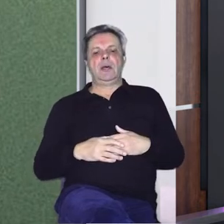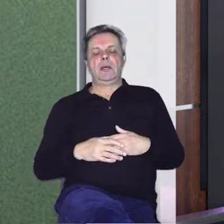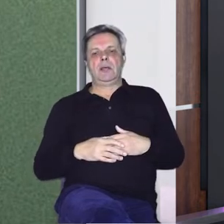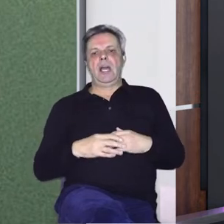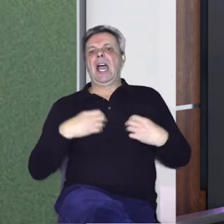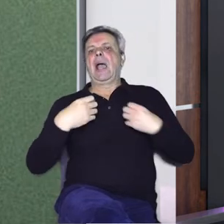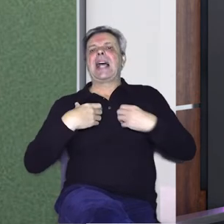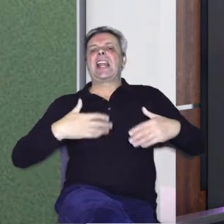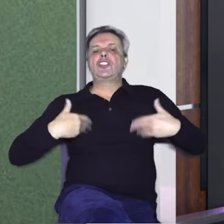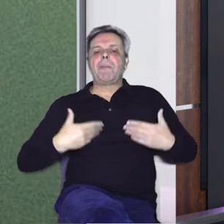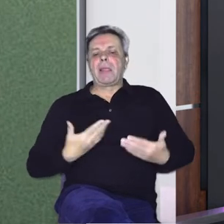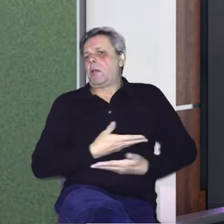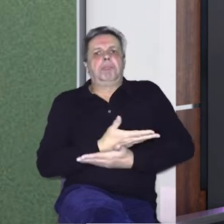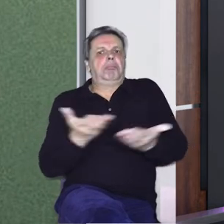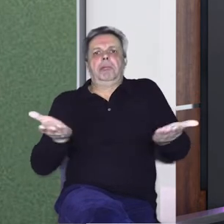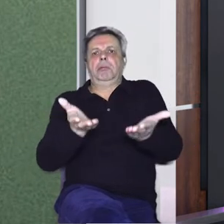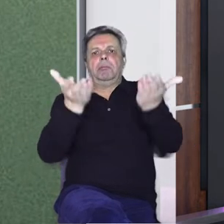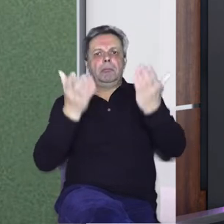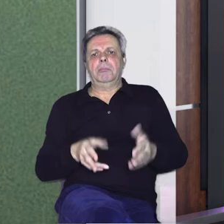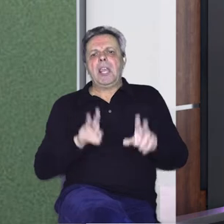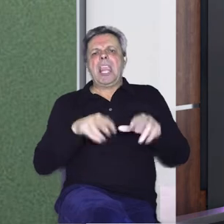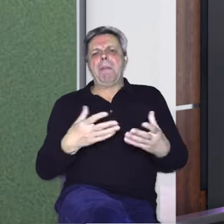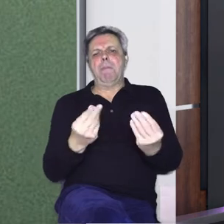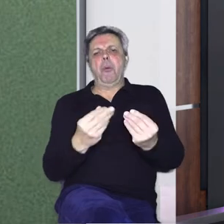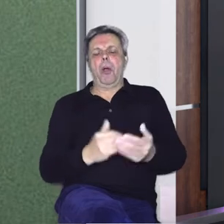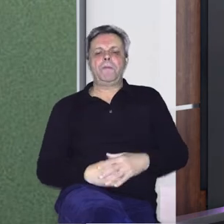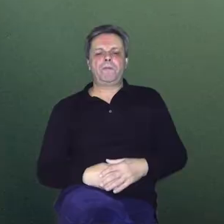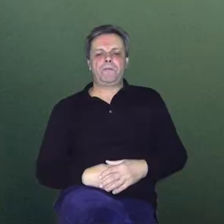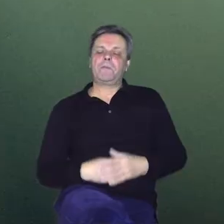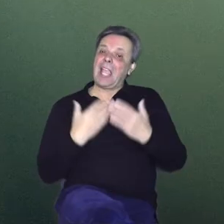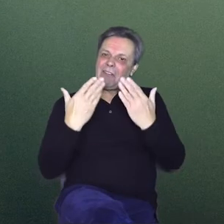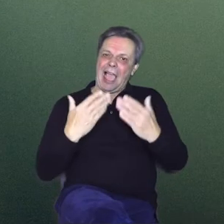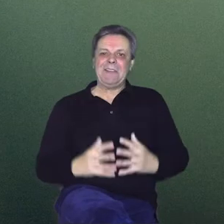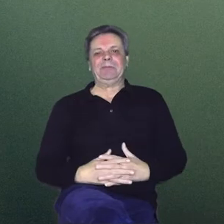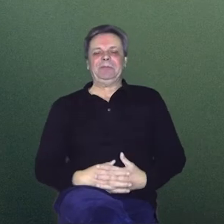Pozovište mladih, dakle, eto. Ima toga. Hvala ti lijepa.